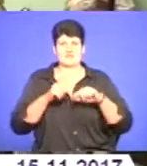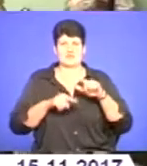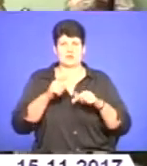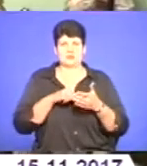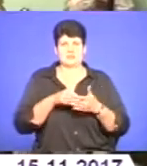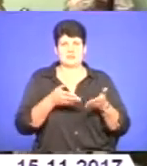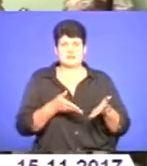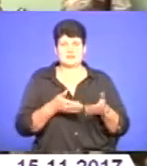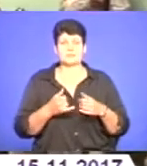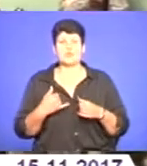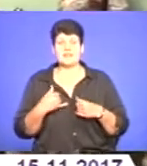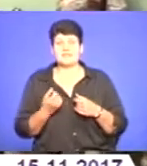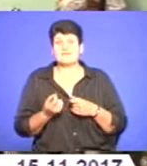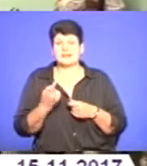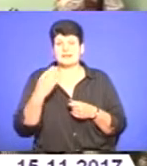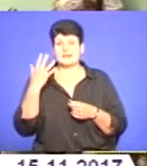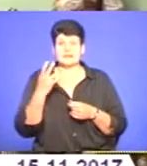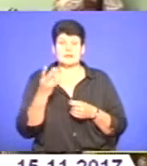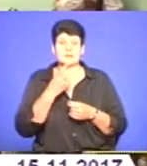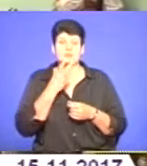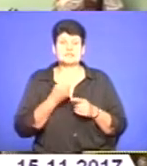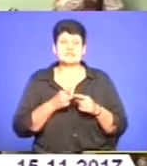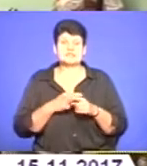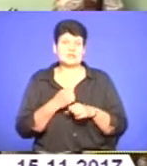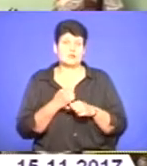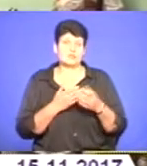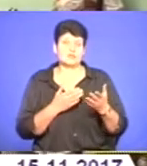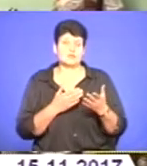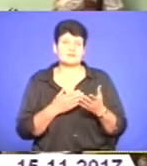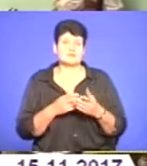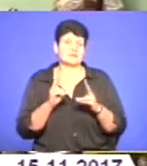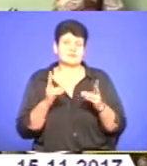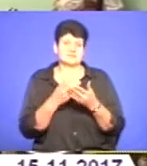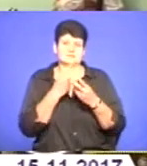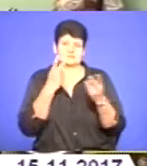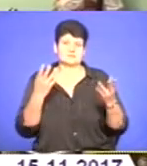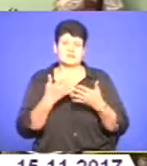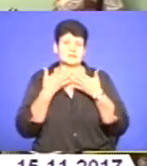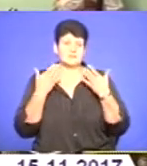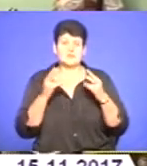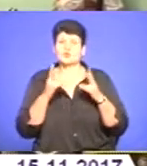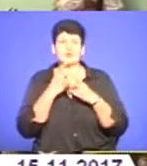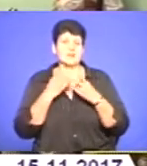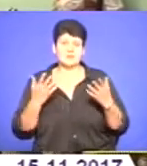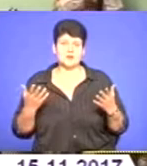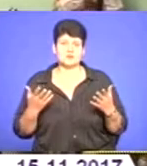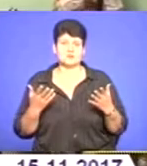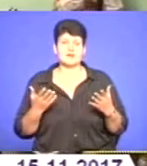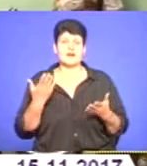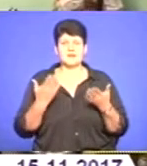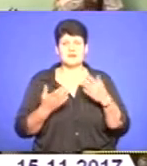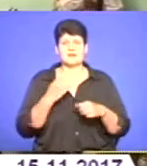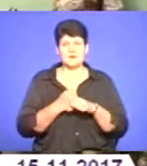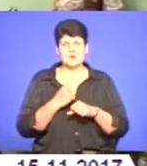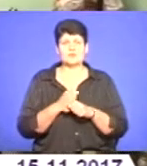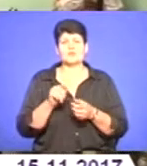У мене виникла така ідея, що треба показати ці роботи, які ніде не експонуються, які ніхто не бачить, але які роблять це